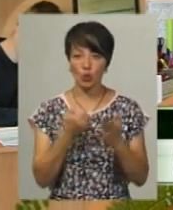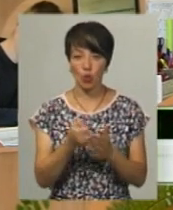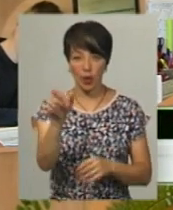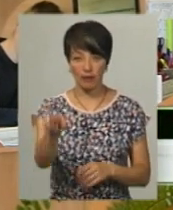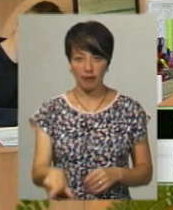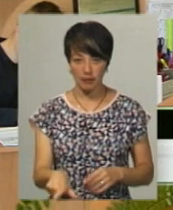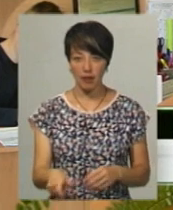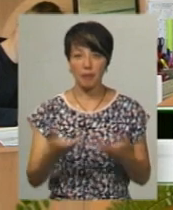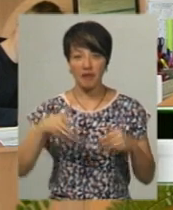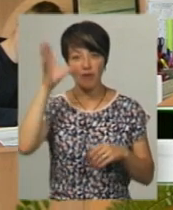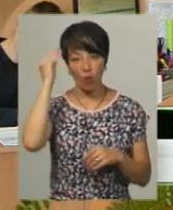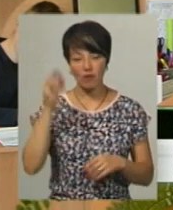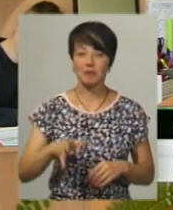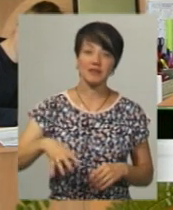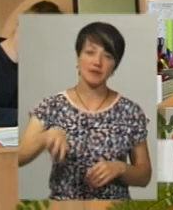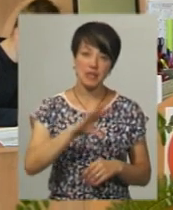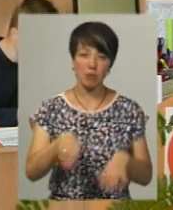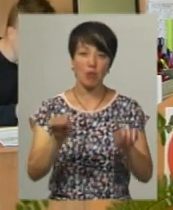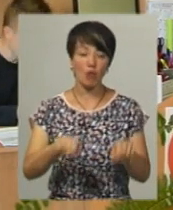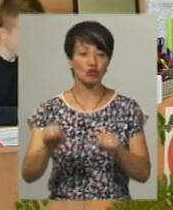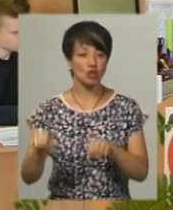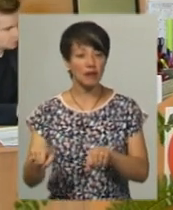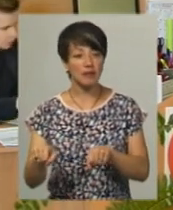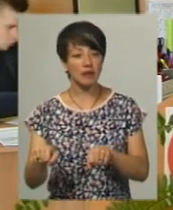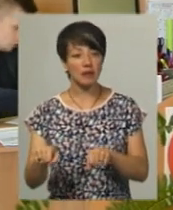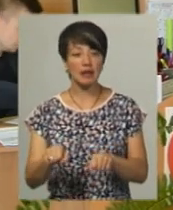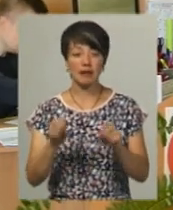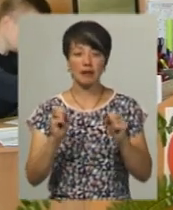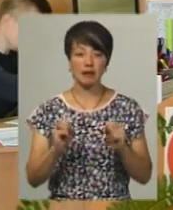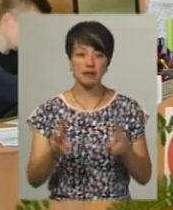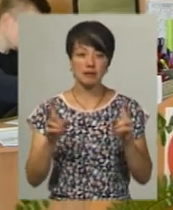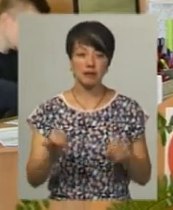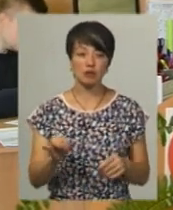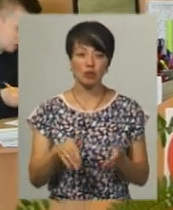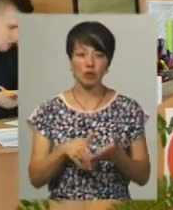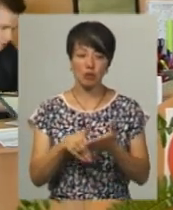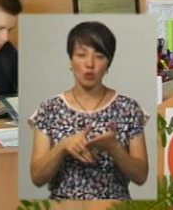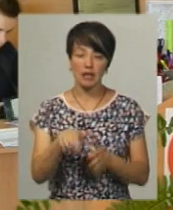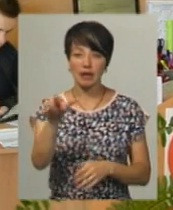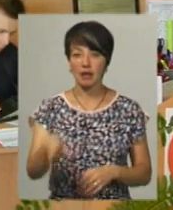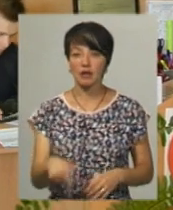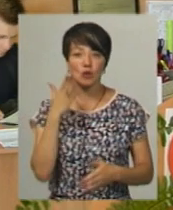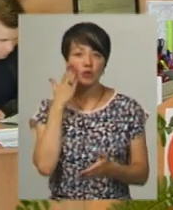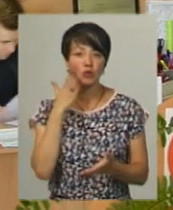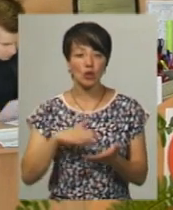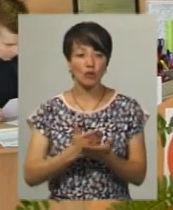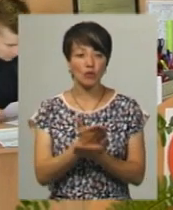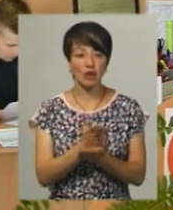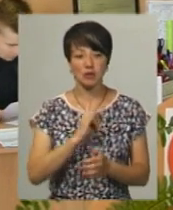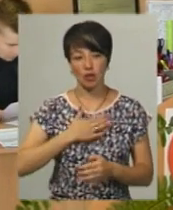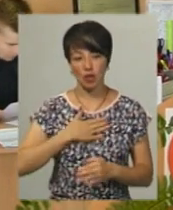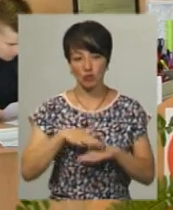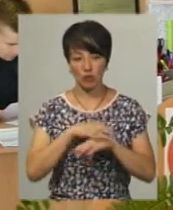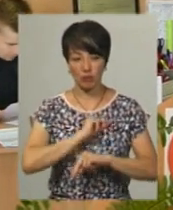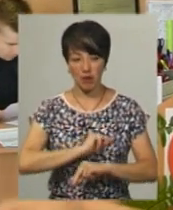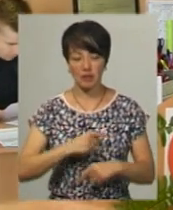клієнта. Ми враховуємо всі можливі ризики, щоб допомогти клієнту зорієнтуватися на нашому